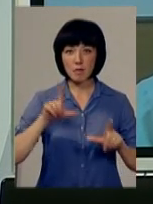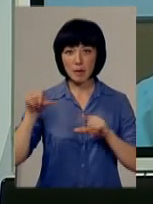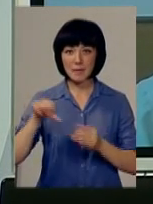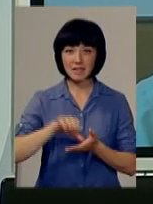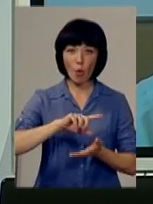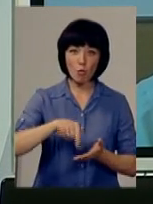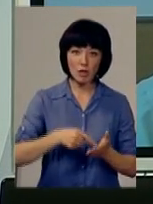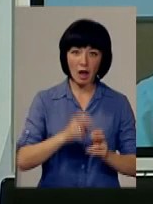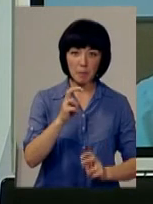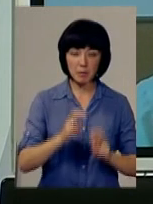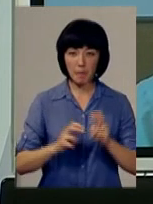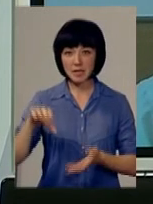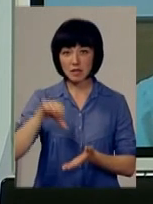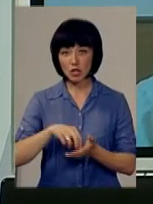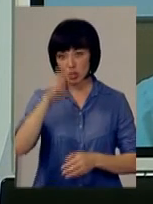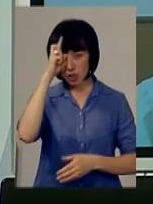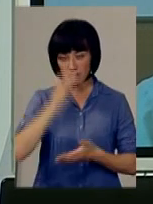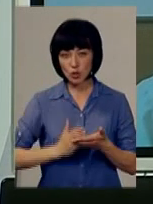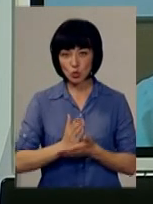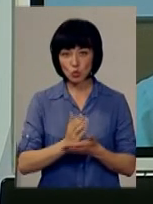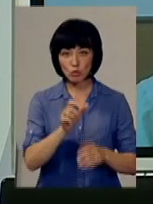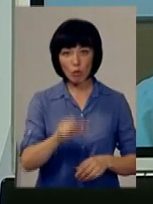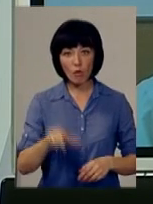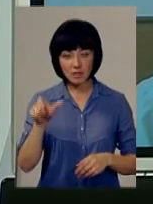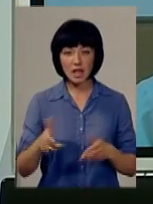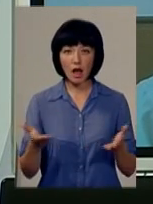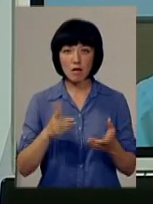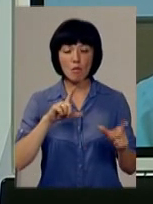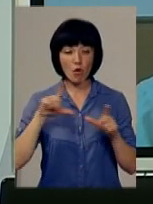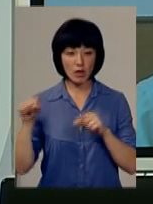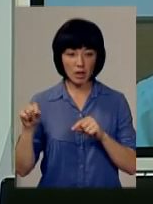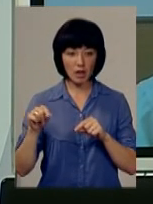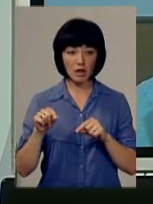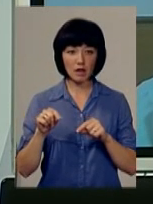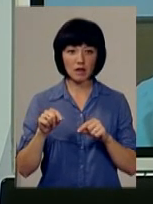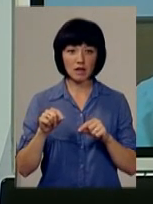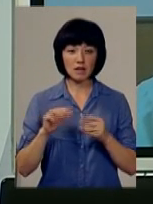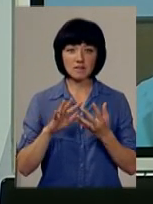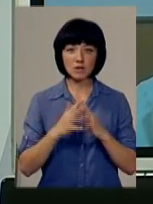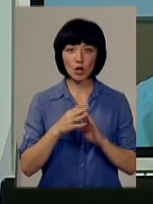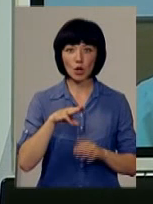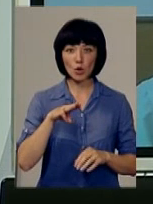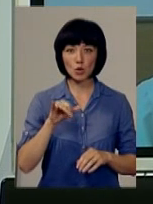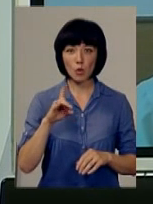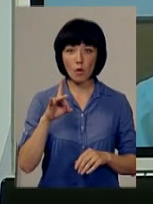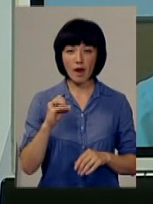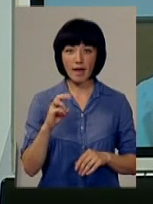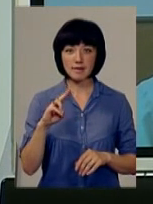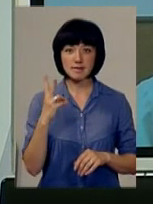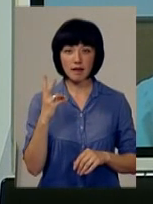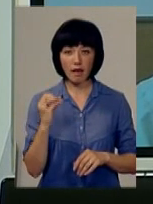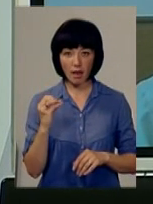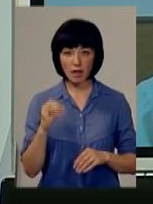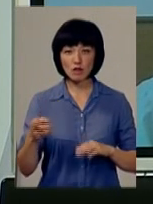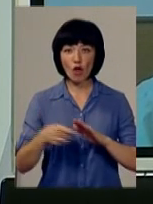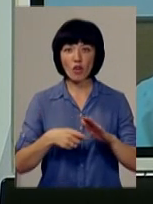комунальних підприємств, представники державні службовці, які поїхали в село Турецьке Добропільського району